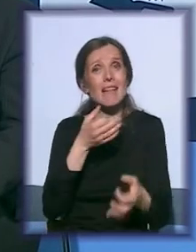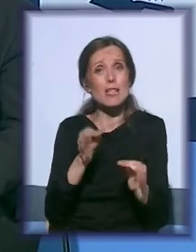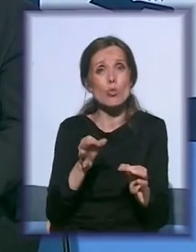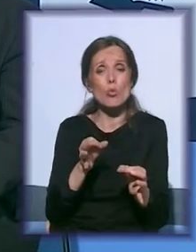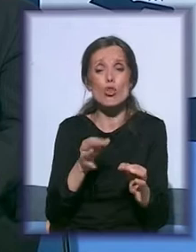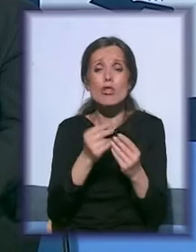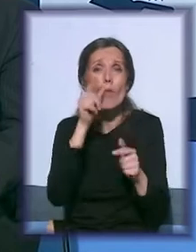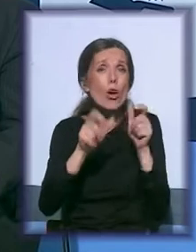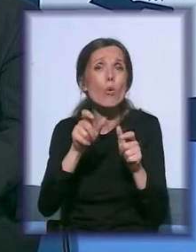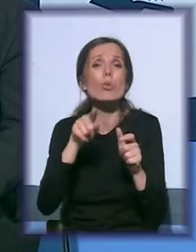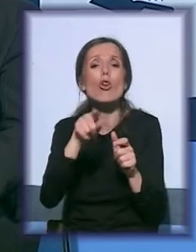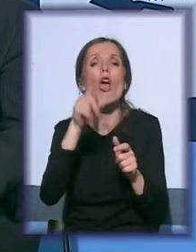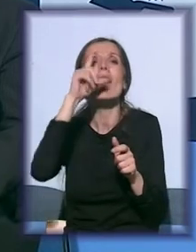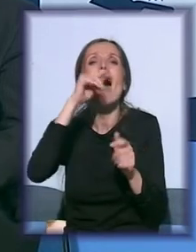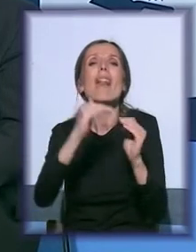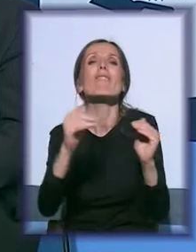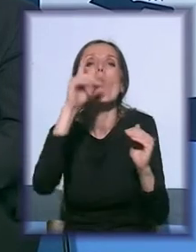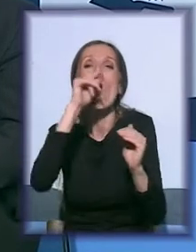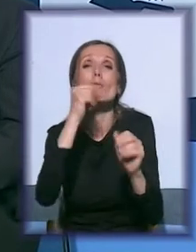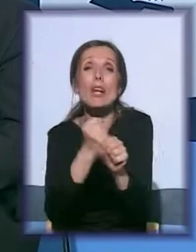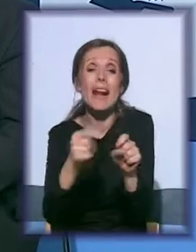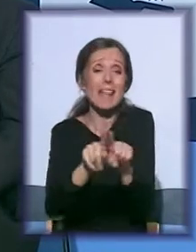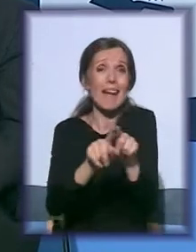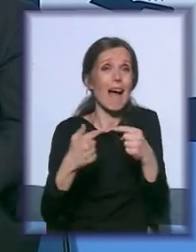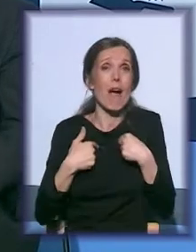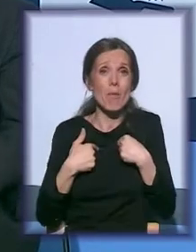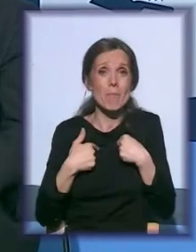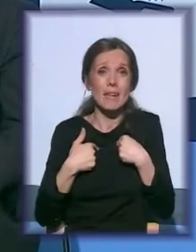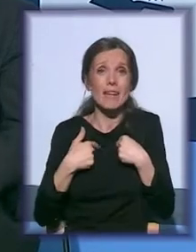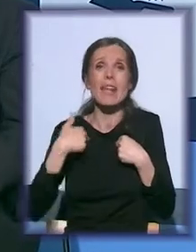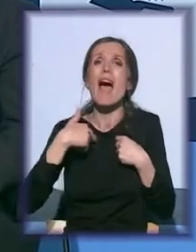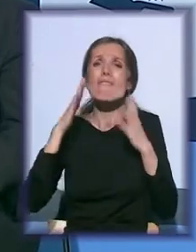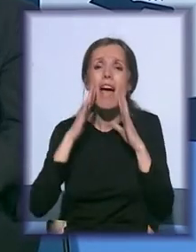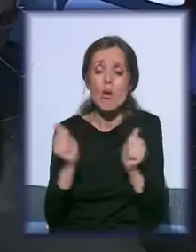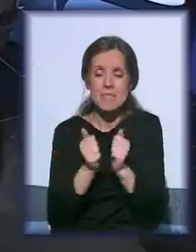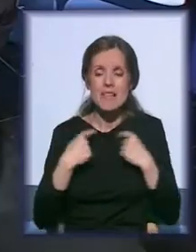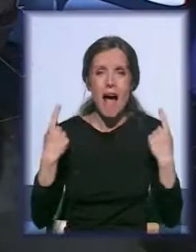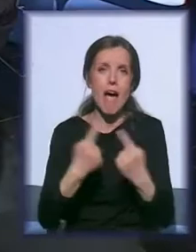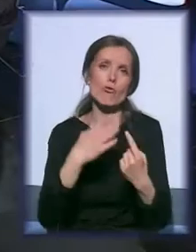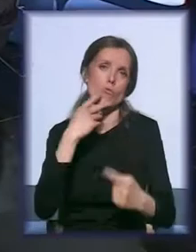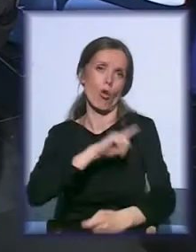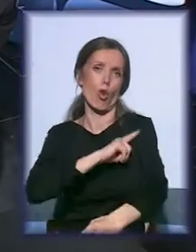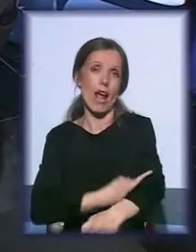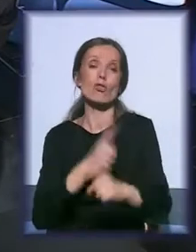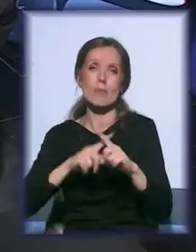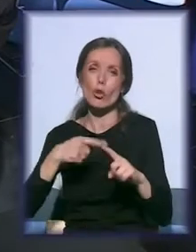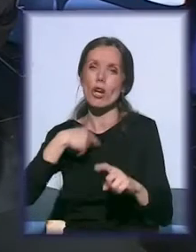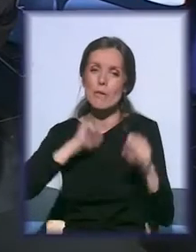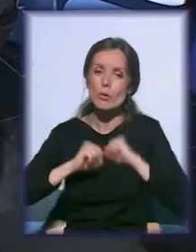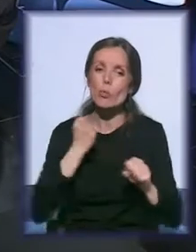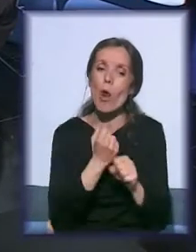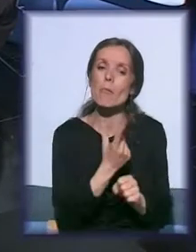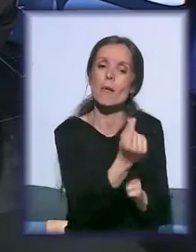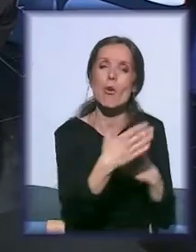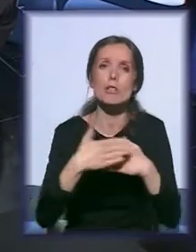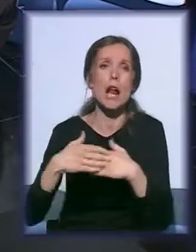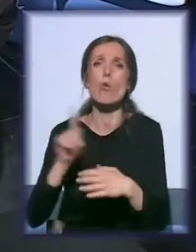opština rade ovaj posao sliča naši. I mi mislim da smo zajedno sigurno jači. U tom kontekstu mi gledamo da napravimo odličnu saradnju. Nismo mi njima